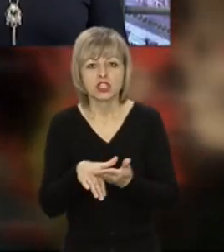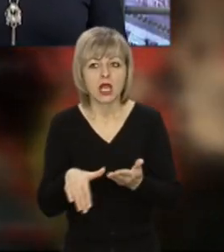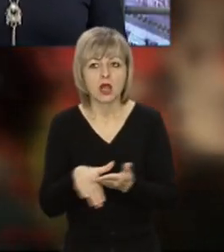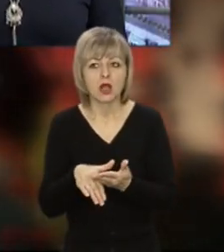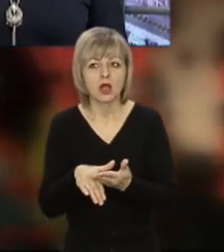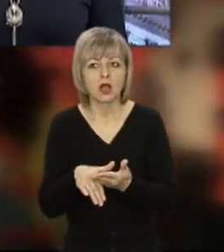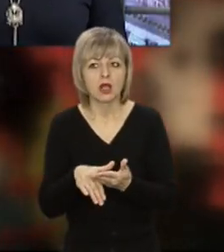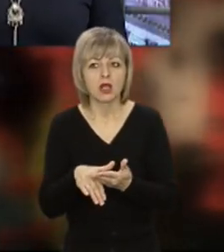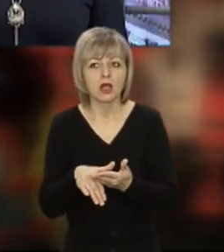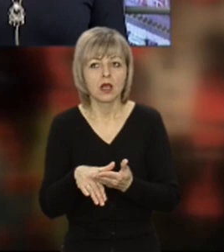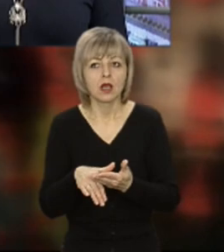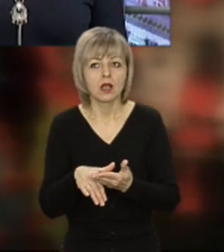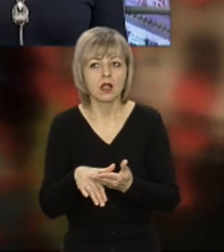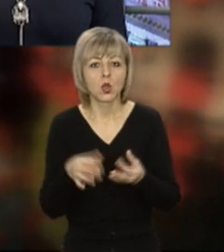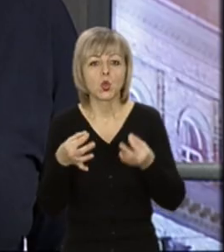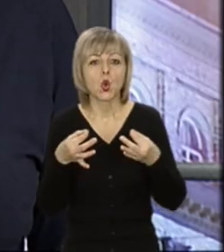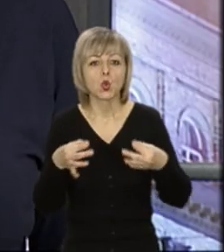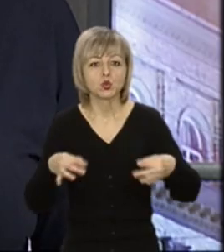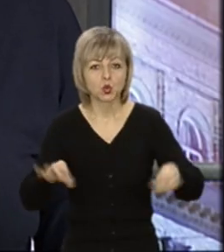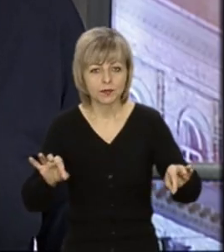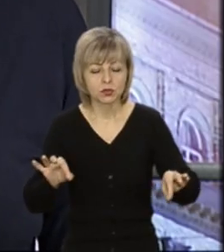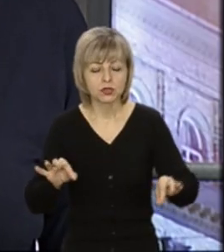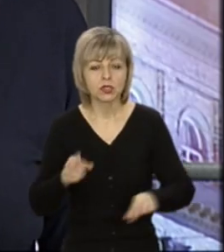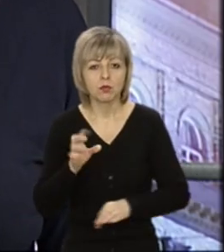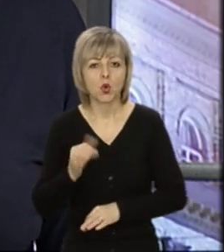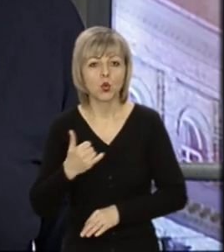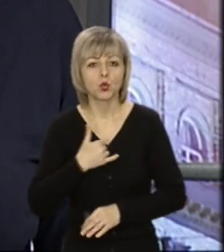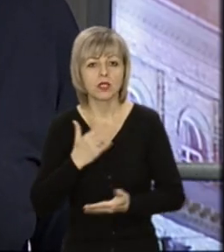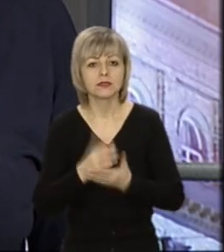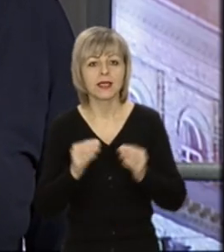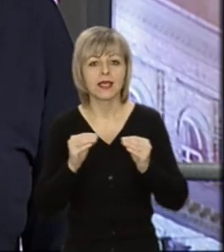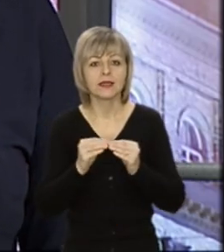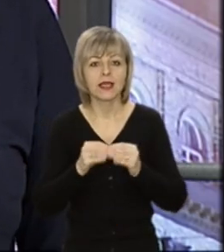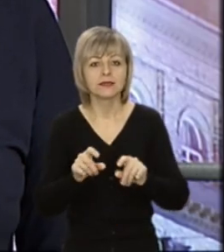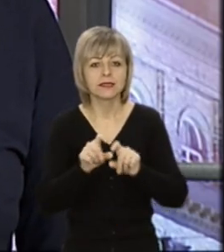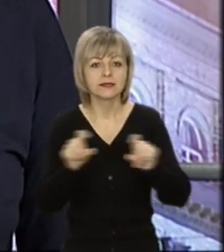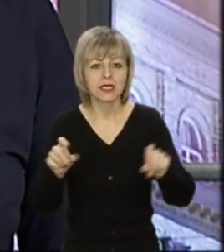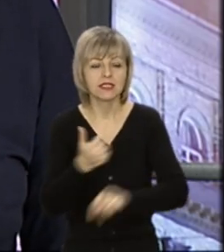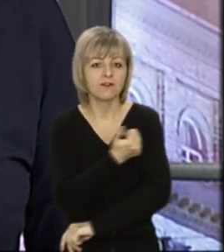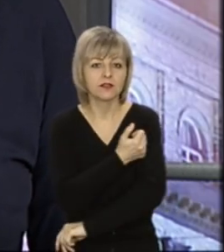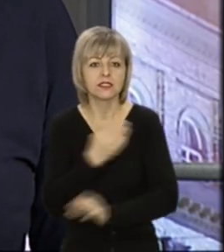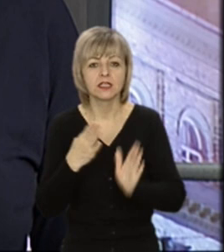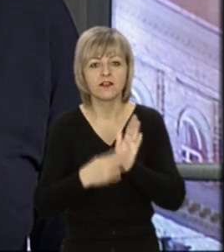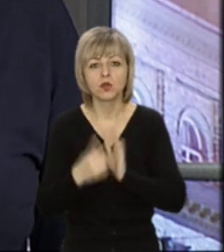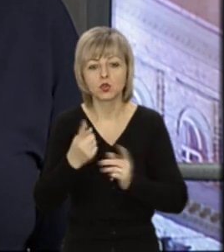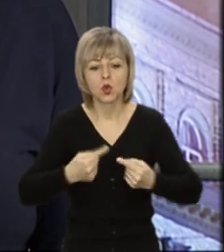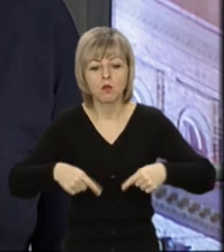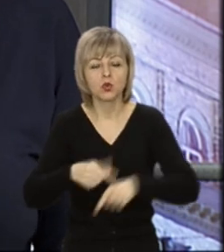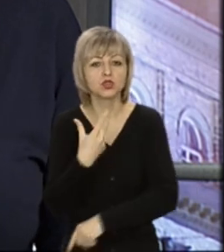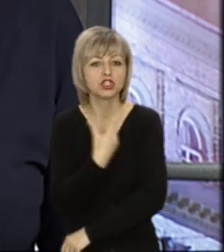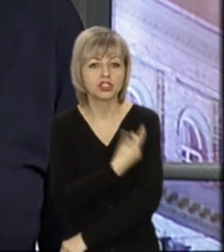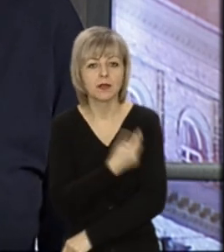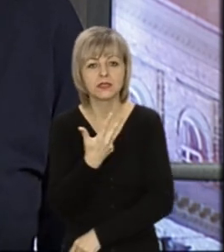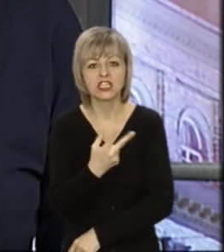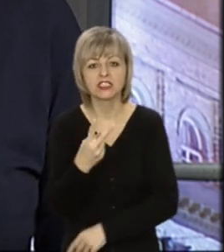доступності. Тому що в нас є вже 10 центрів вакцинації, 91 пункт щеплення,